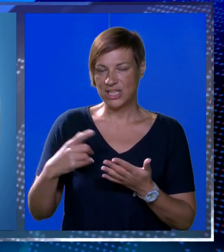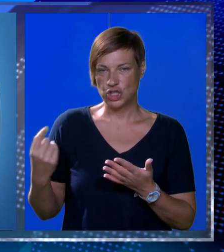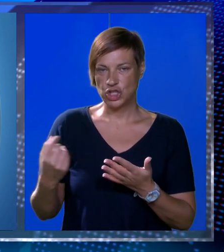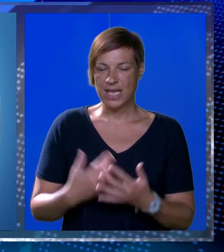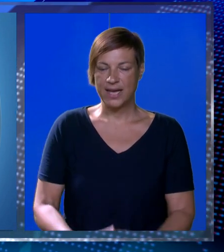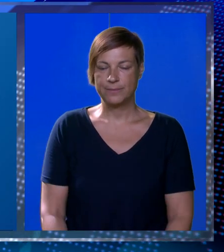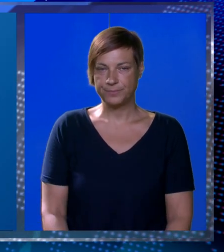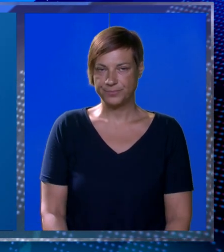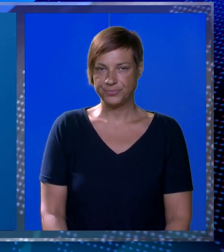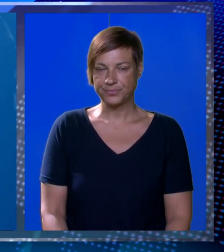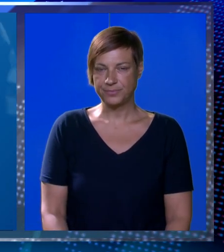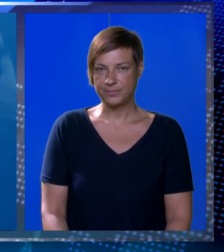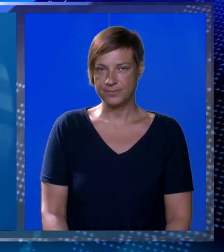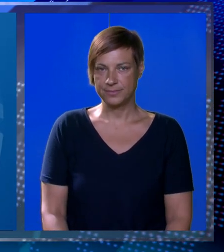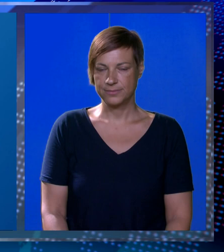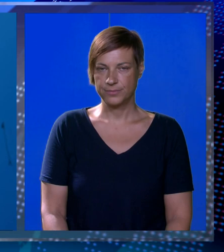prethodnog dana